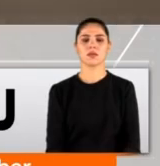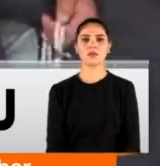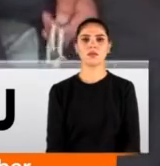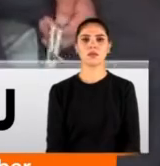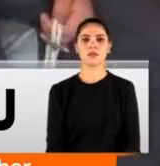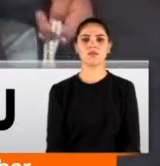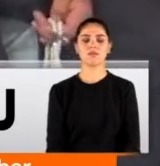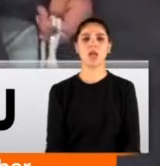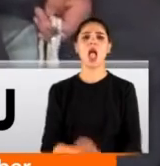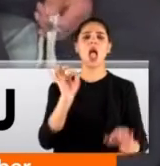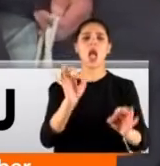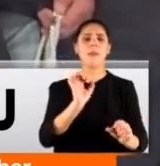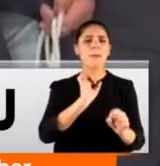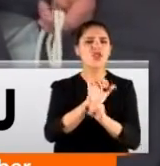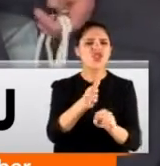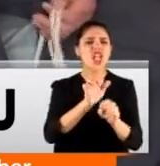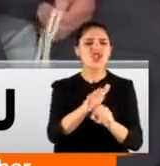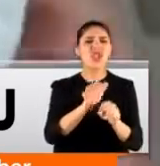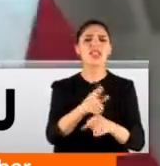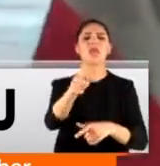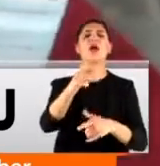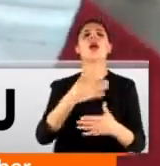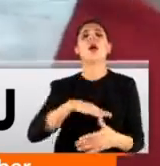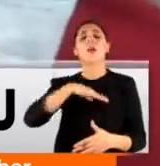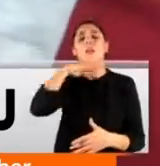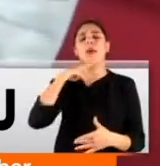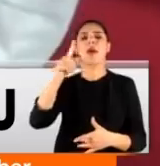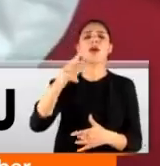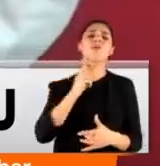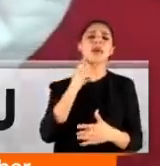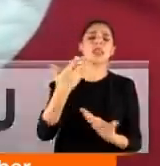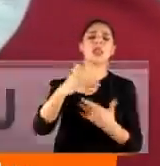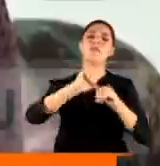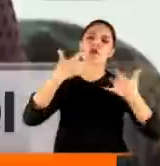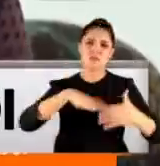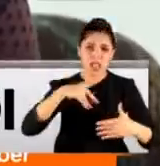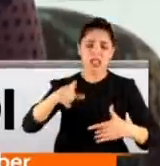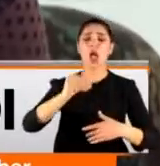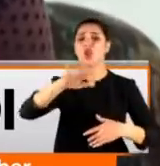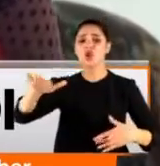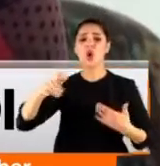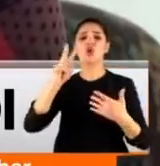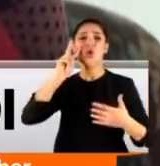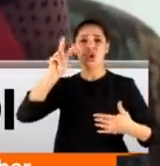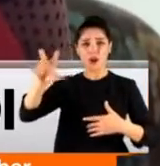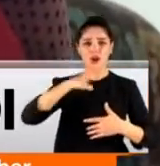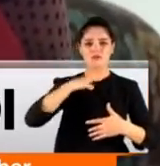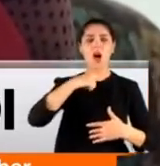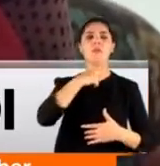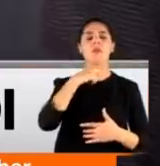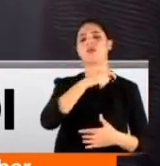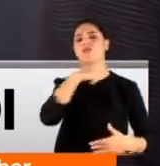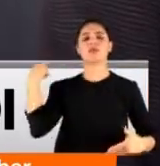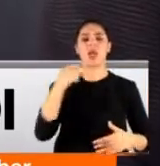akmaya başladı. Sürekli şiddet görüyordu, daha fazla dayanamadı, boşanmak istedi. Ama çocuklarının gözü önünde boğazı